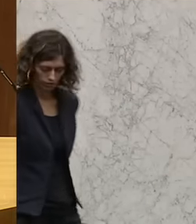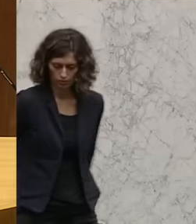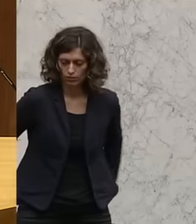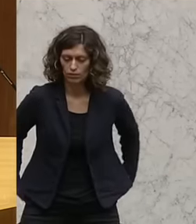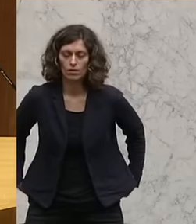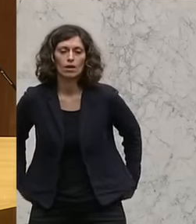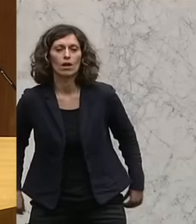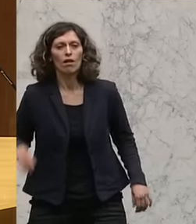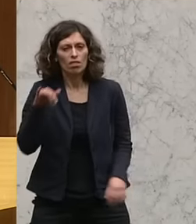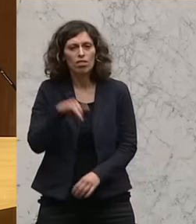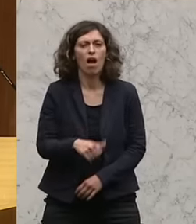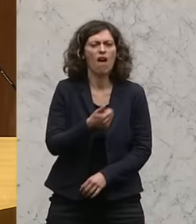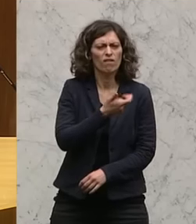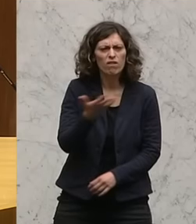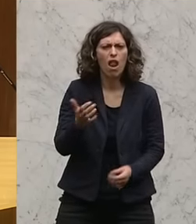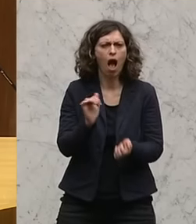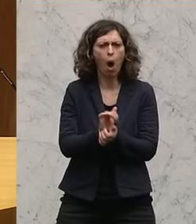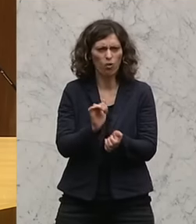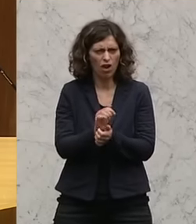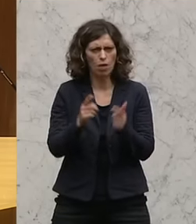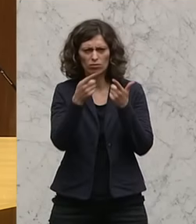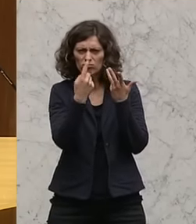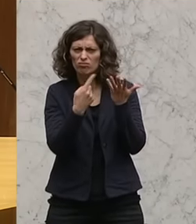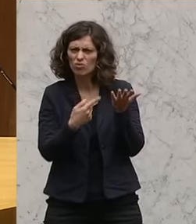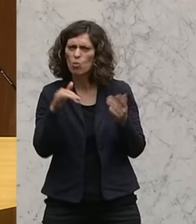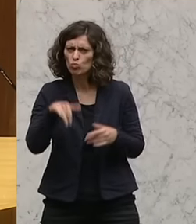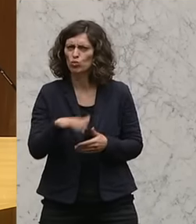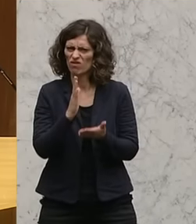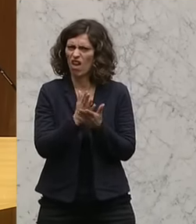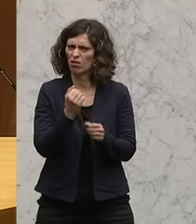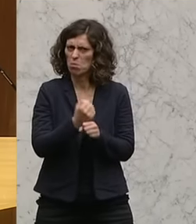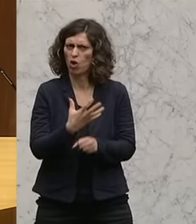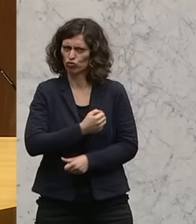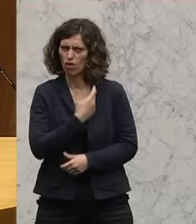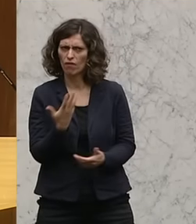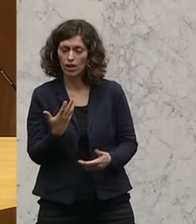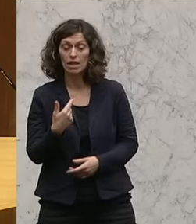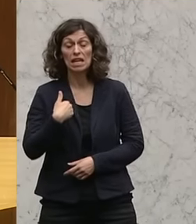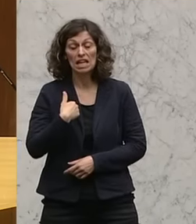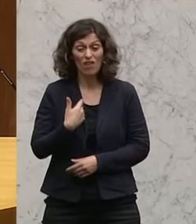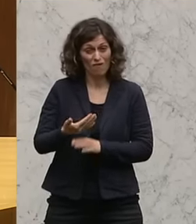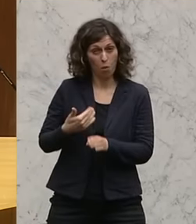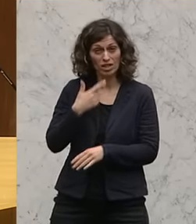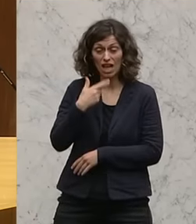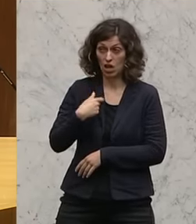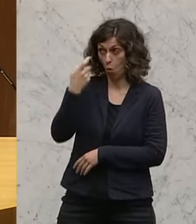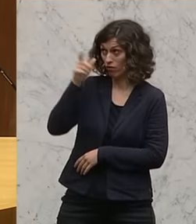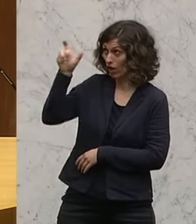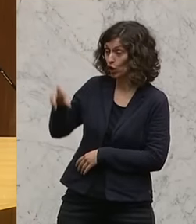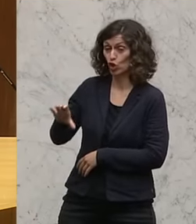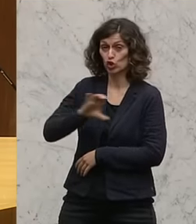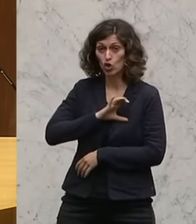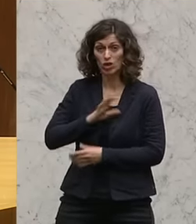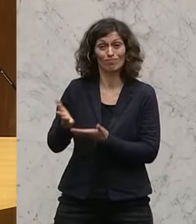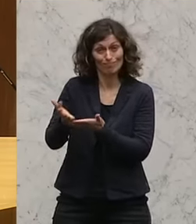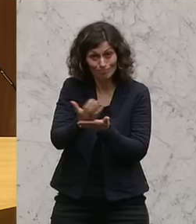zu bewältigen haben. Wie eingangs gesagt, wünsche ich Ihnen, dass Sie diese Chance ergreifen und nutzen, hier